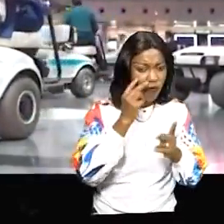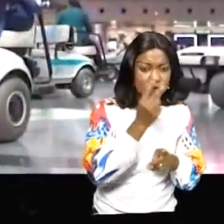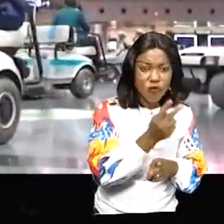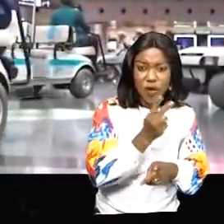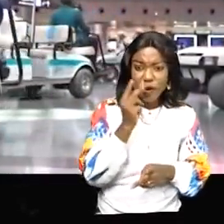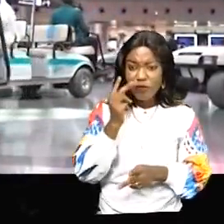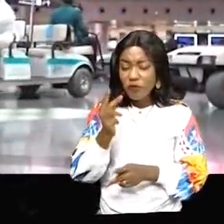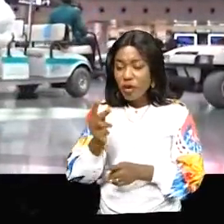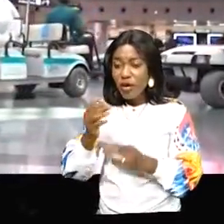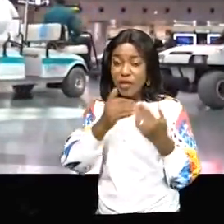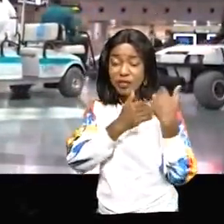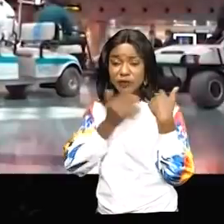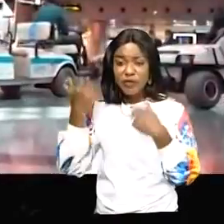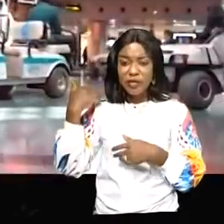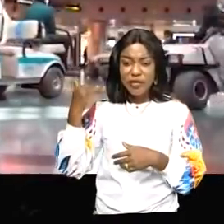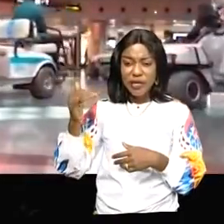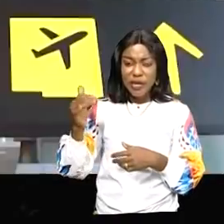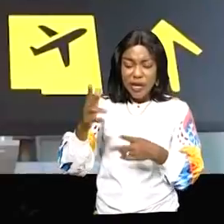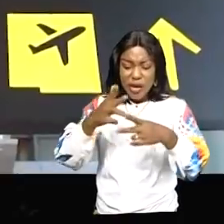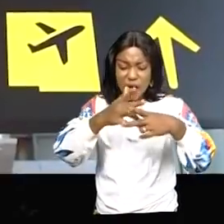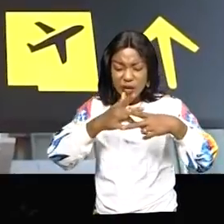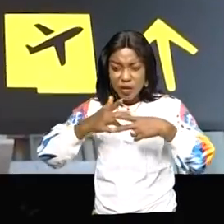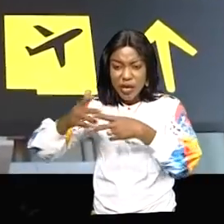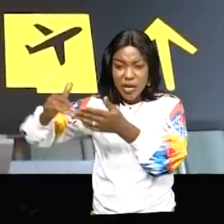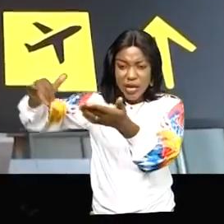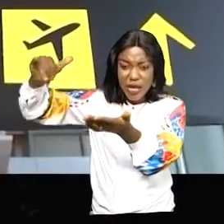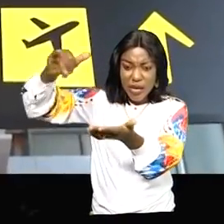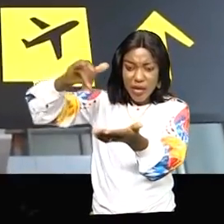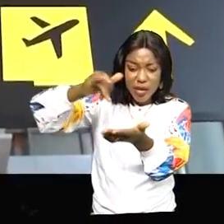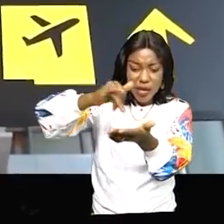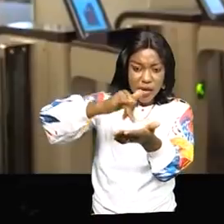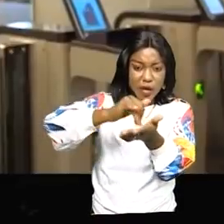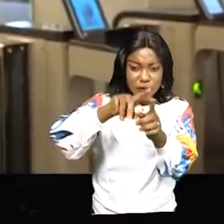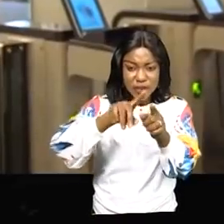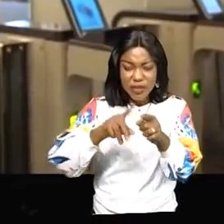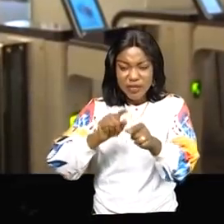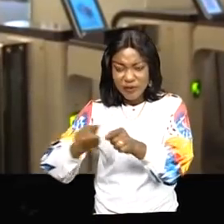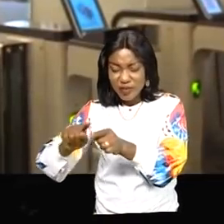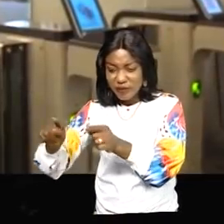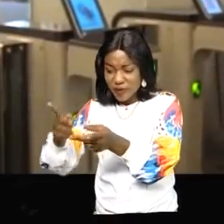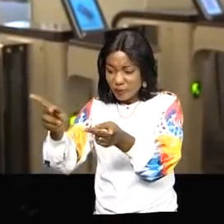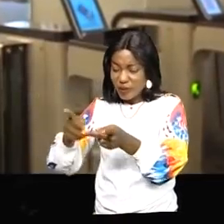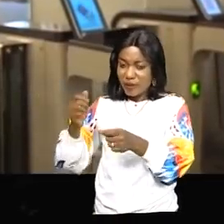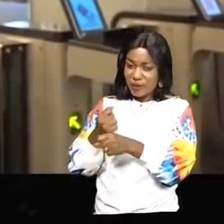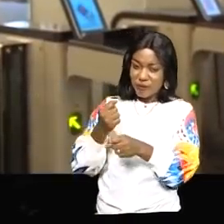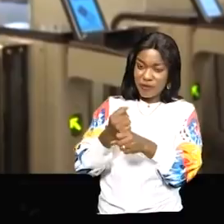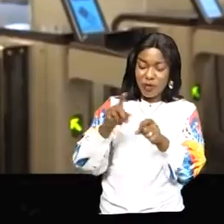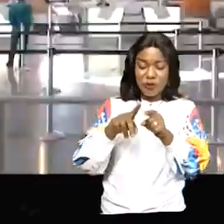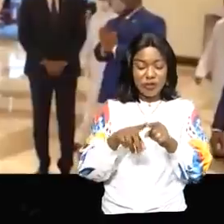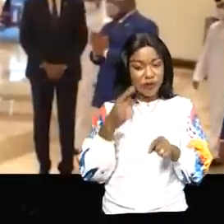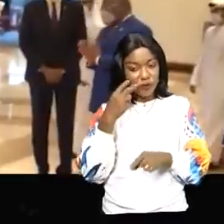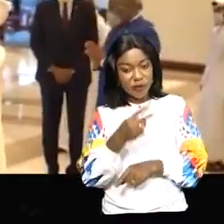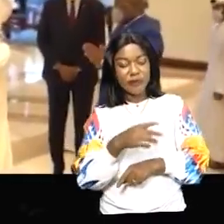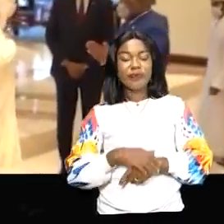international Ahmad de Doha en passant par les différents compartiments jusqu'aux installations des sûretés.